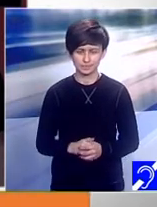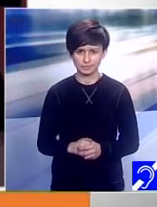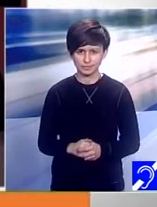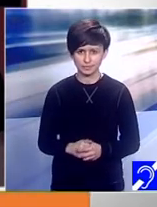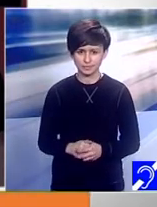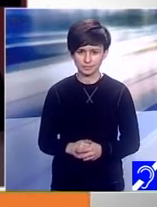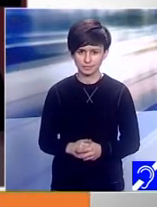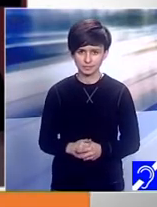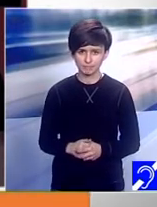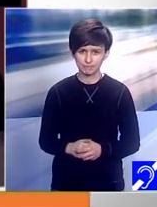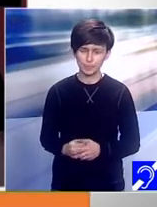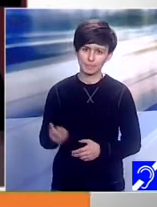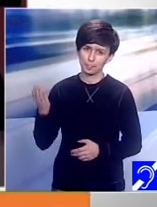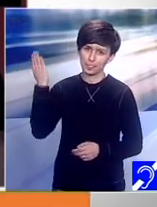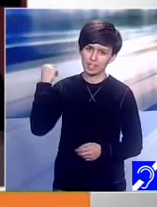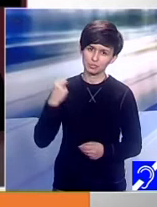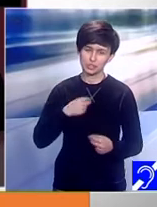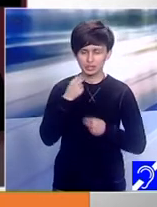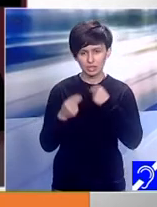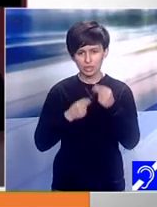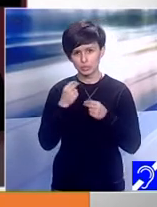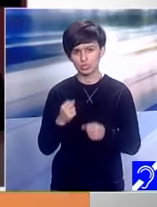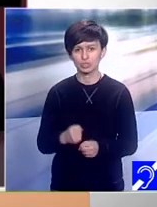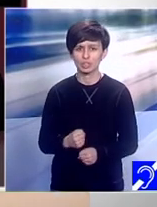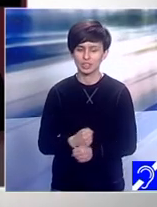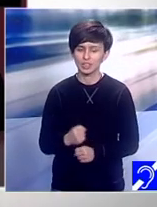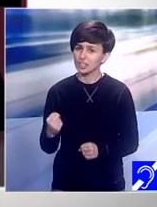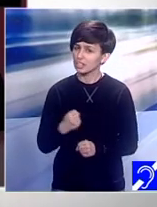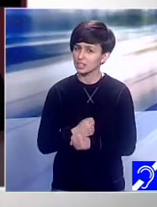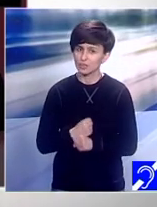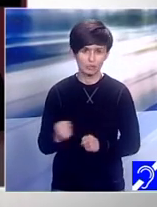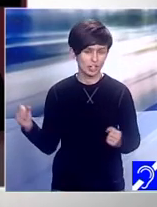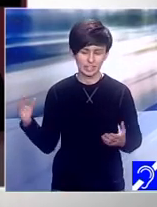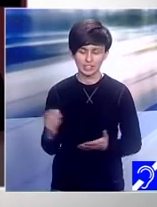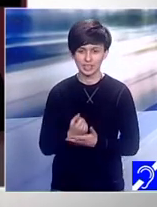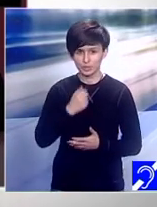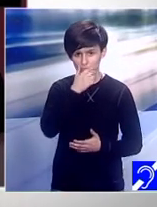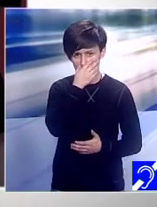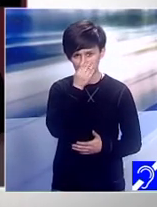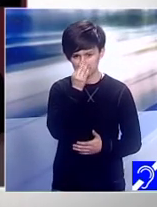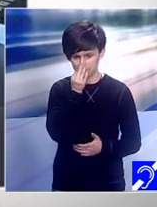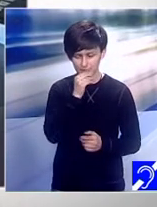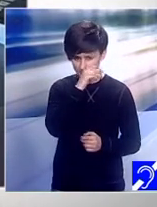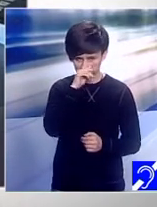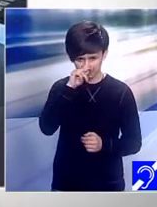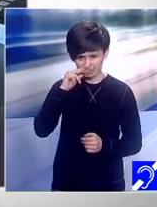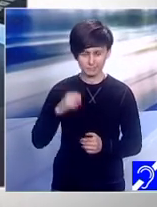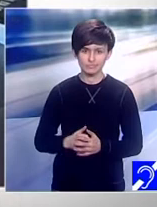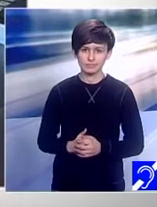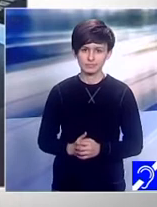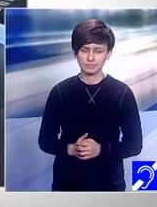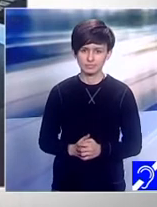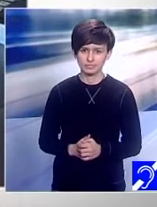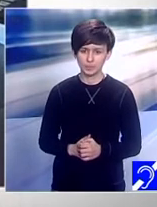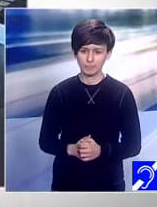artistică foarte, foarte reușită. Așa e. trebuie să rog și pe Bogdan să ne spune câteva cuvinte despre